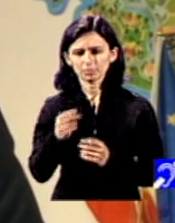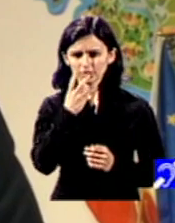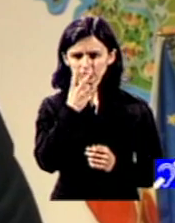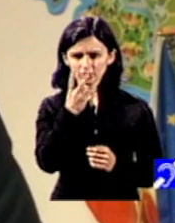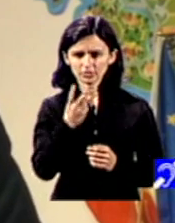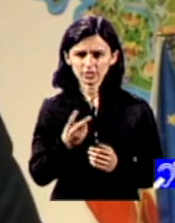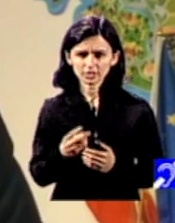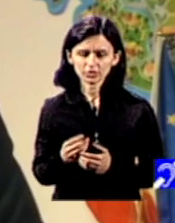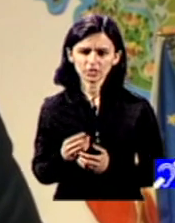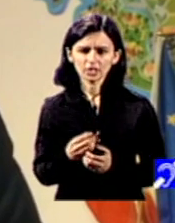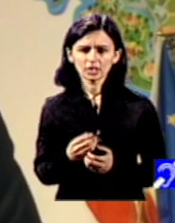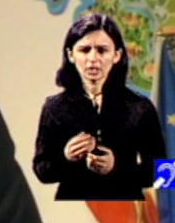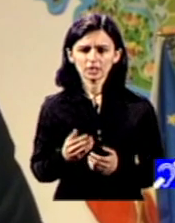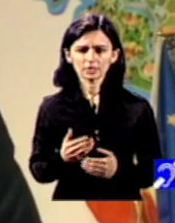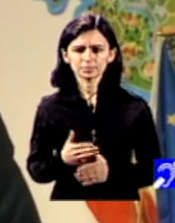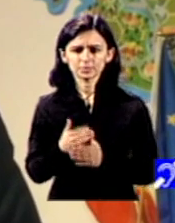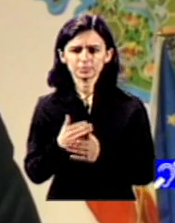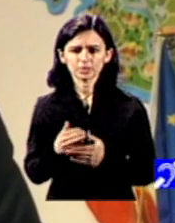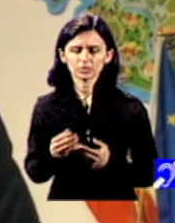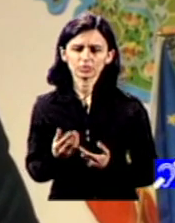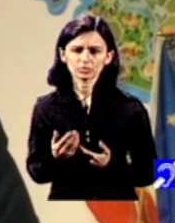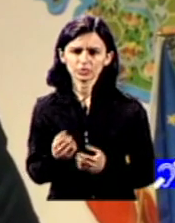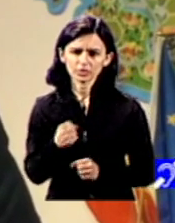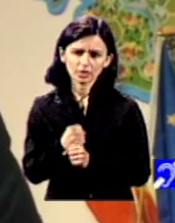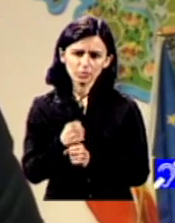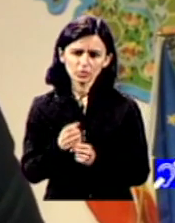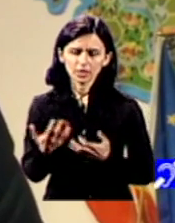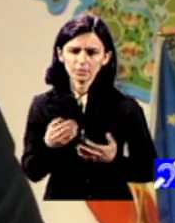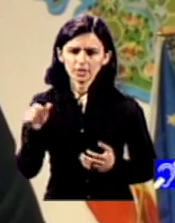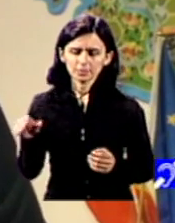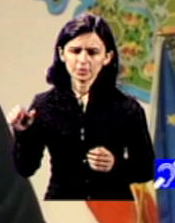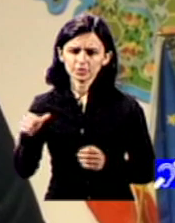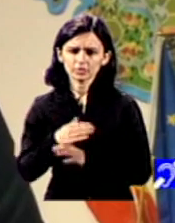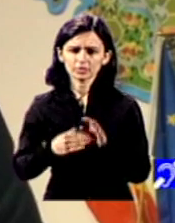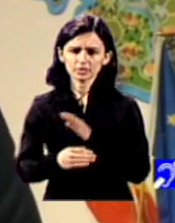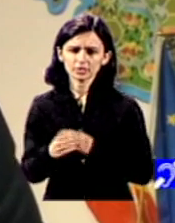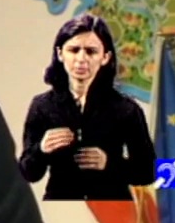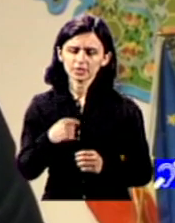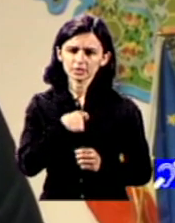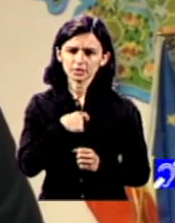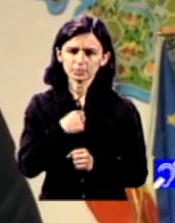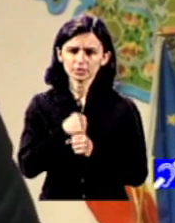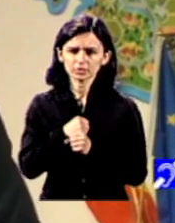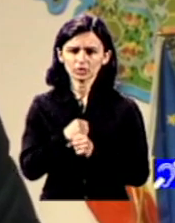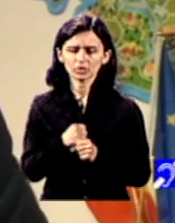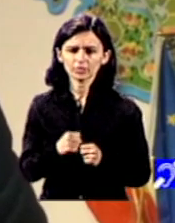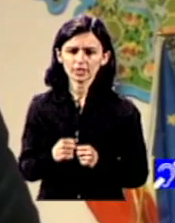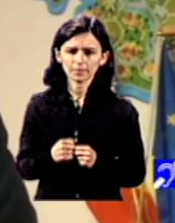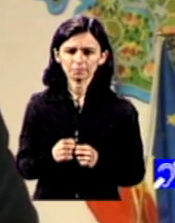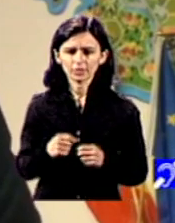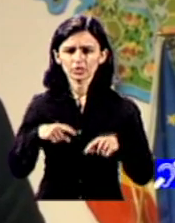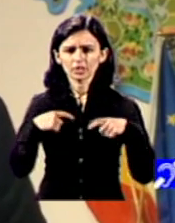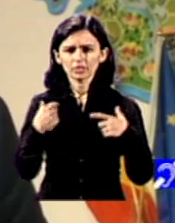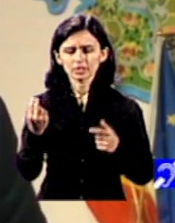contribuției pe care aceste persoane le pot avea sau prin virtutea principiului de a viață independentă și de a putea într-adevăr să